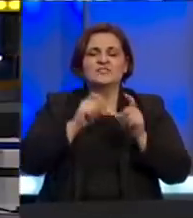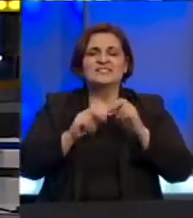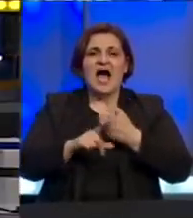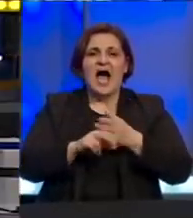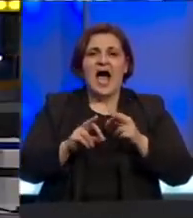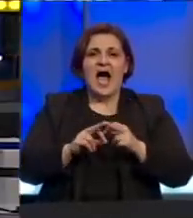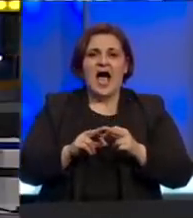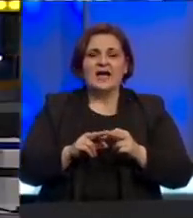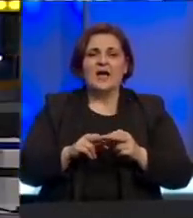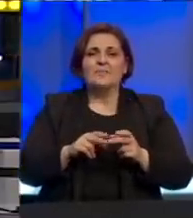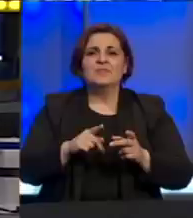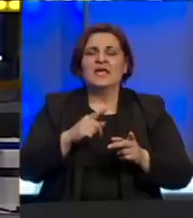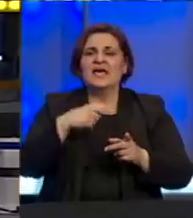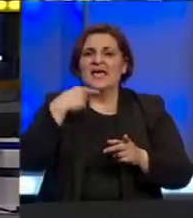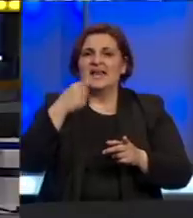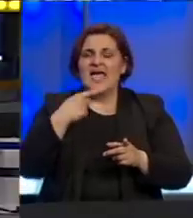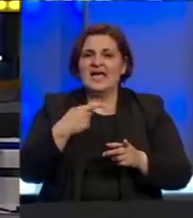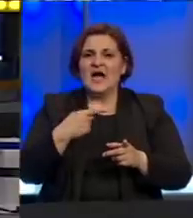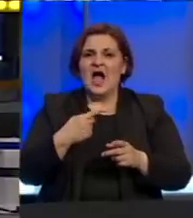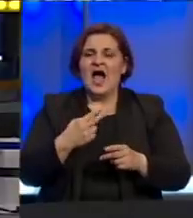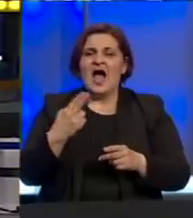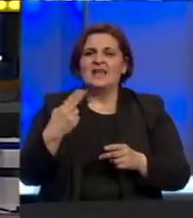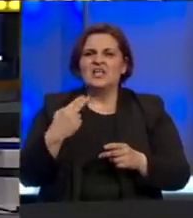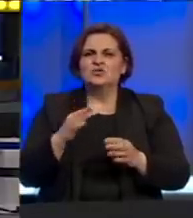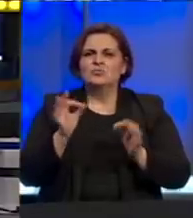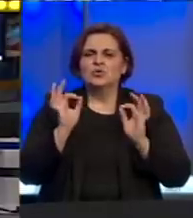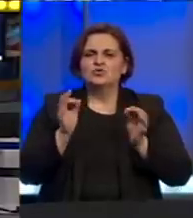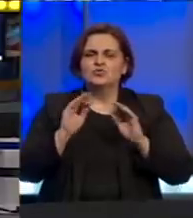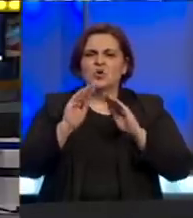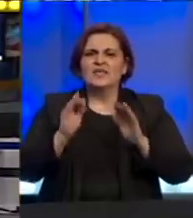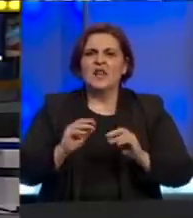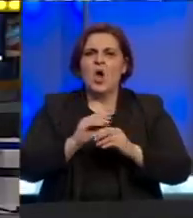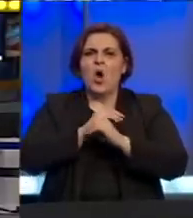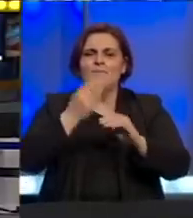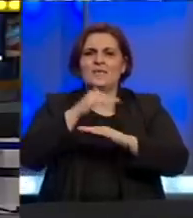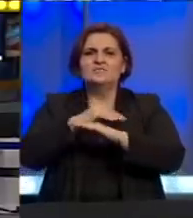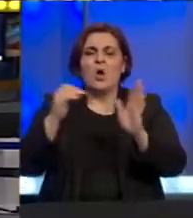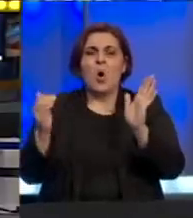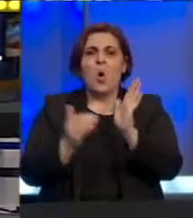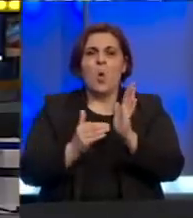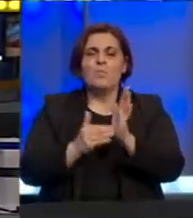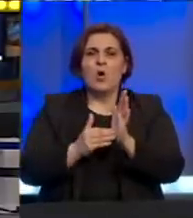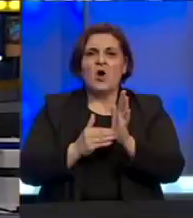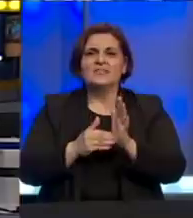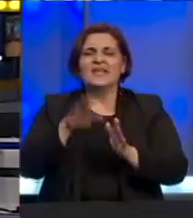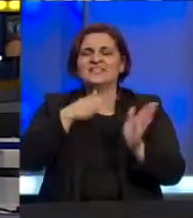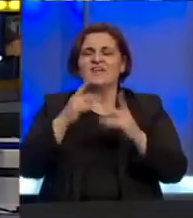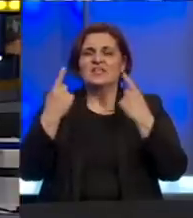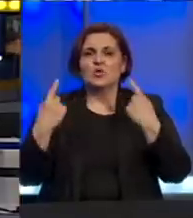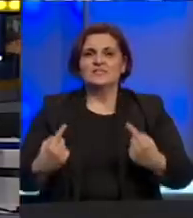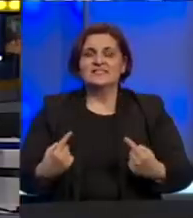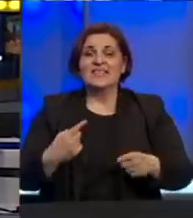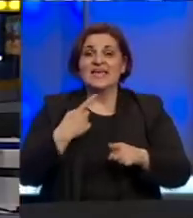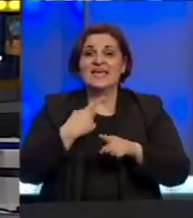A premijer Shinzo Abe priopćio je kako je nadležno stručno povjerenstvo obavijestilo parlament o neophodnosti uvođenja izvanrednog stanja